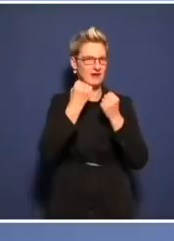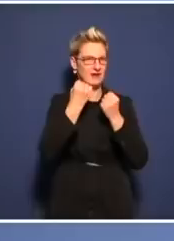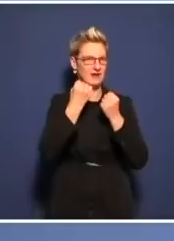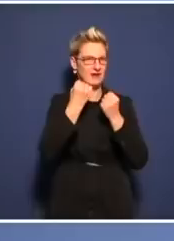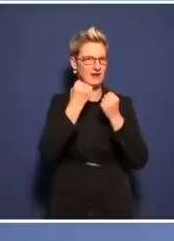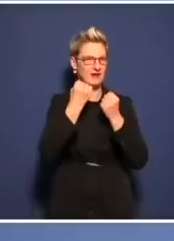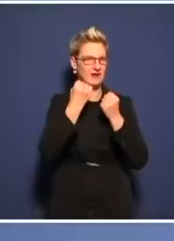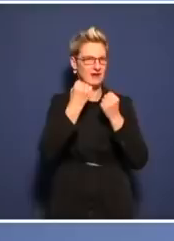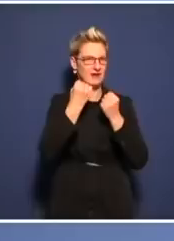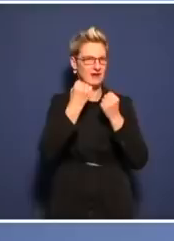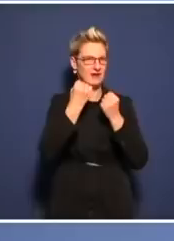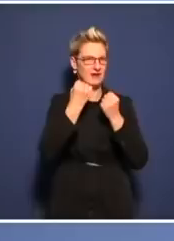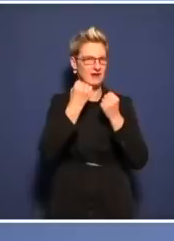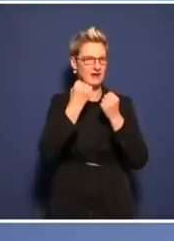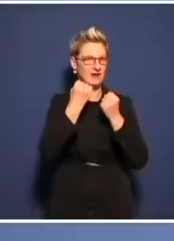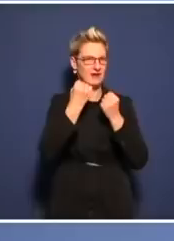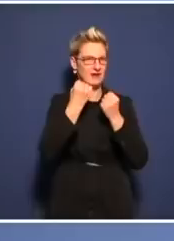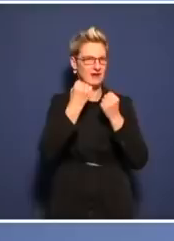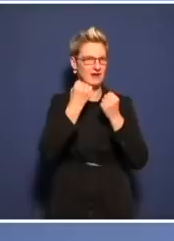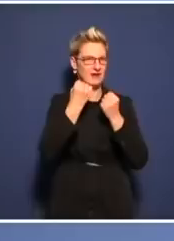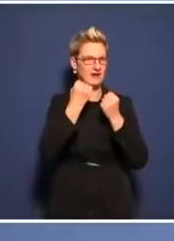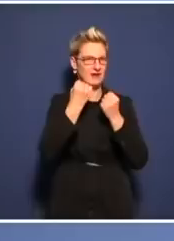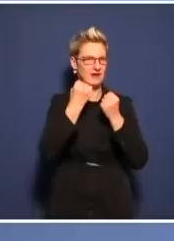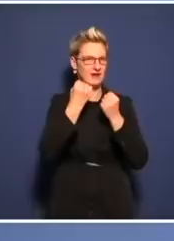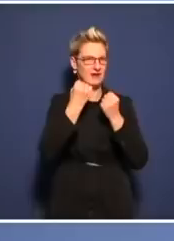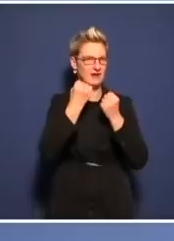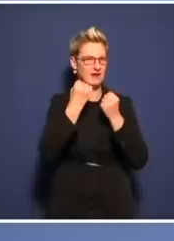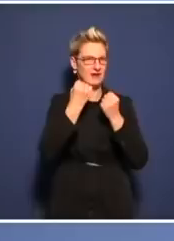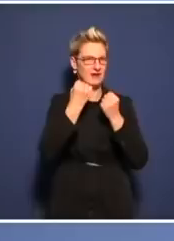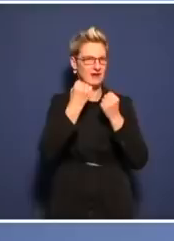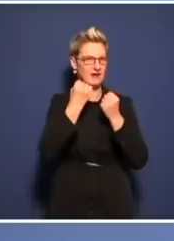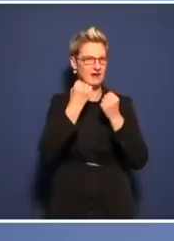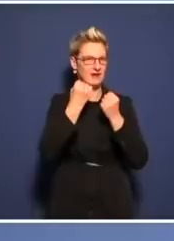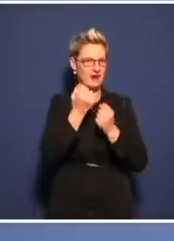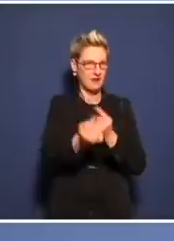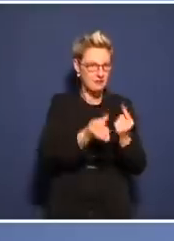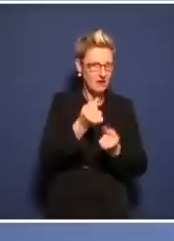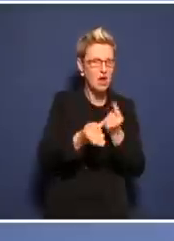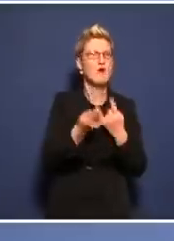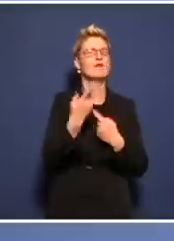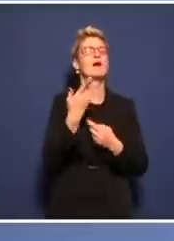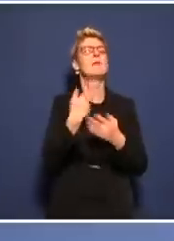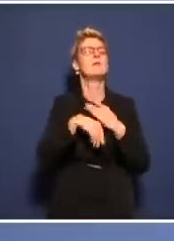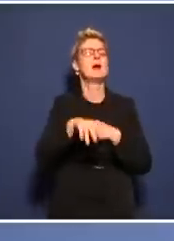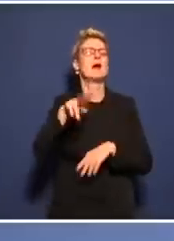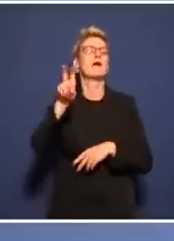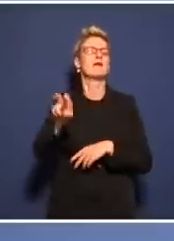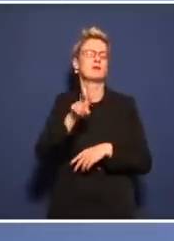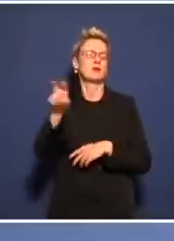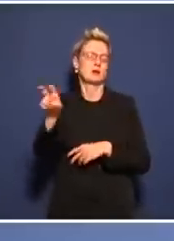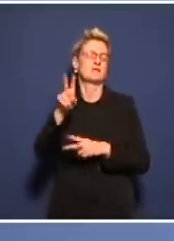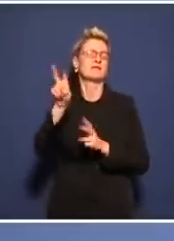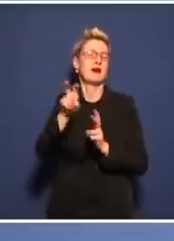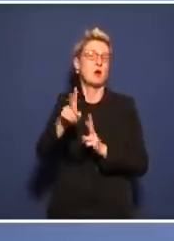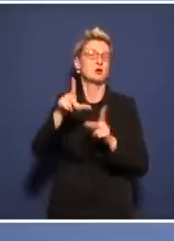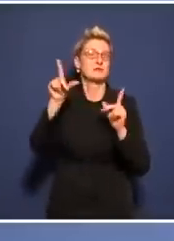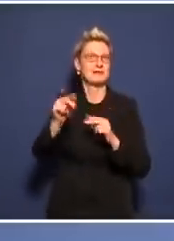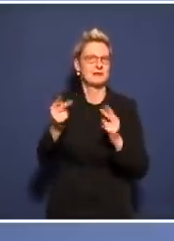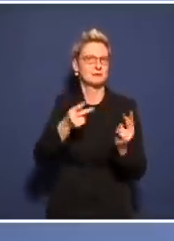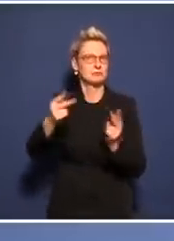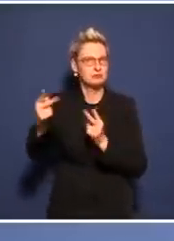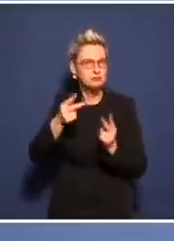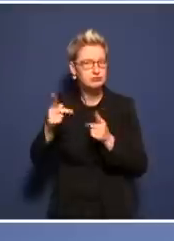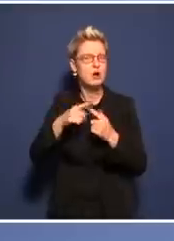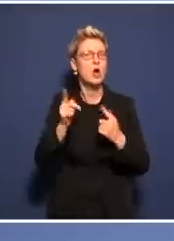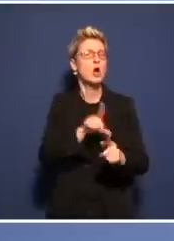ist in meinen Augen einfach nur noch ein Witz und eine Verhöhnung der Intelligenz der Bürger. Weniger Komplikationen, die wir nicht wirklich abschätzen